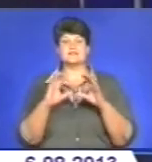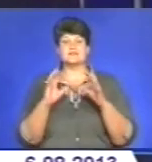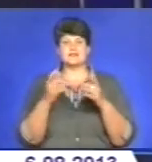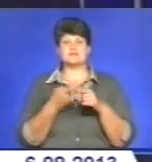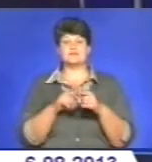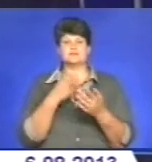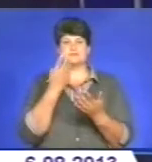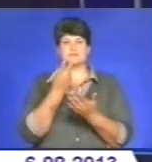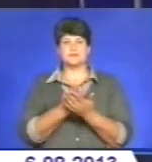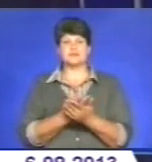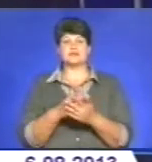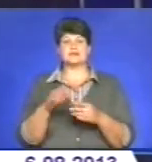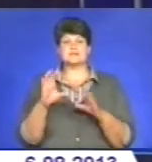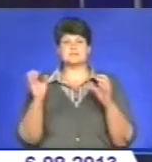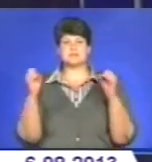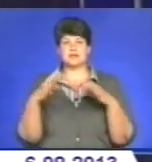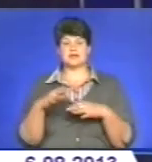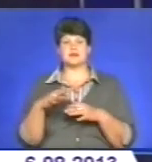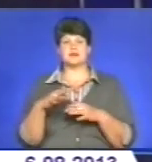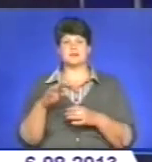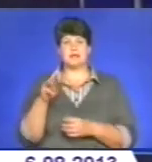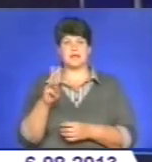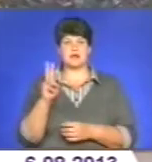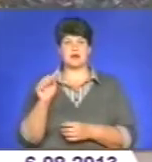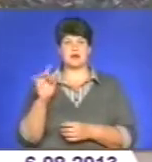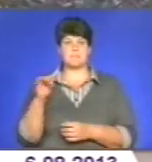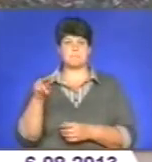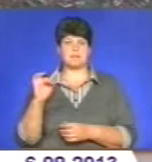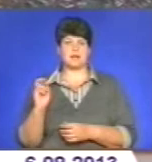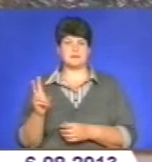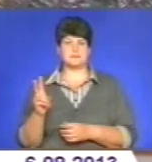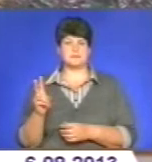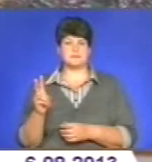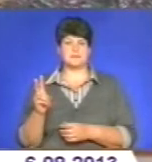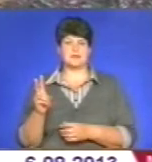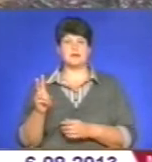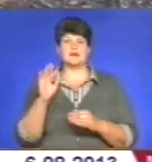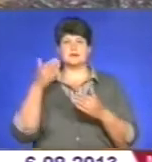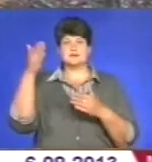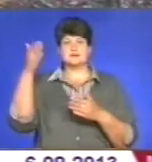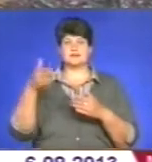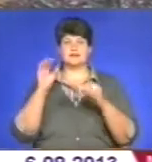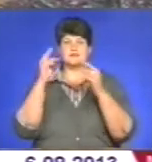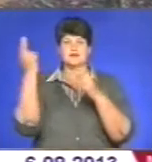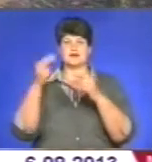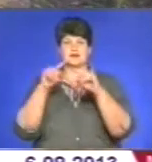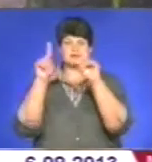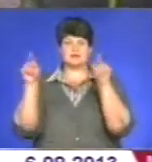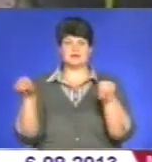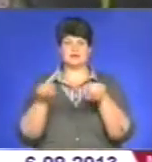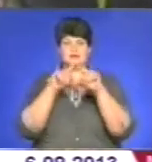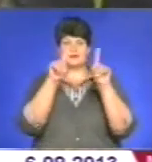репрезентацією збірки поетеси Марії Карпик. Стіни завішані картинами, як кадри з